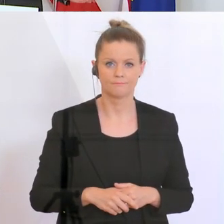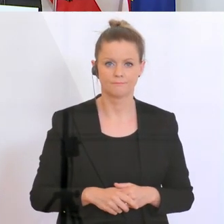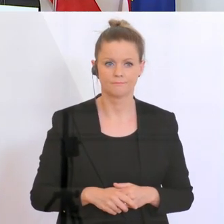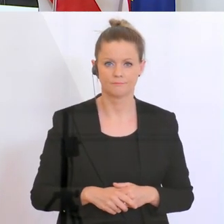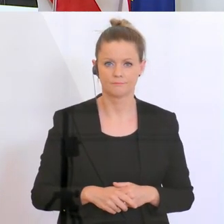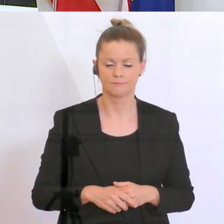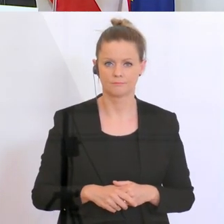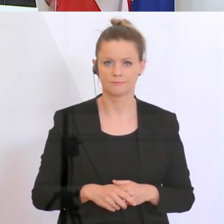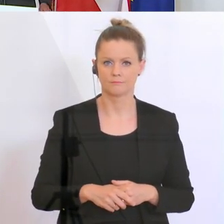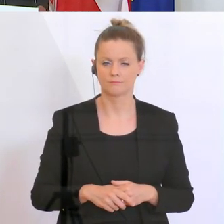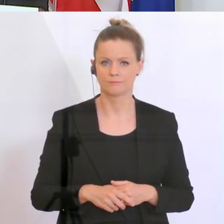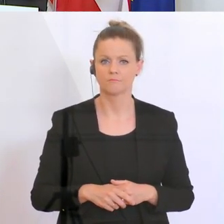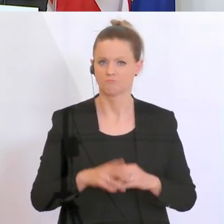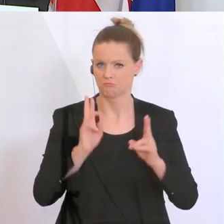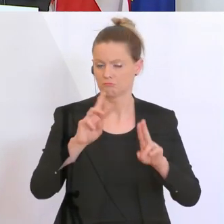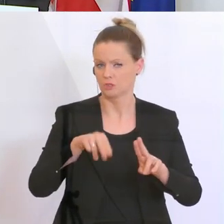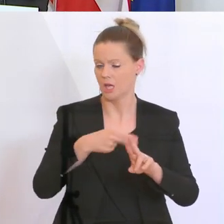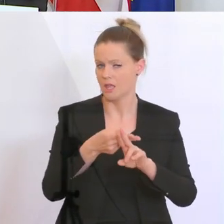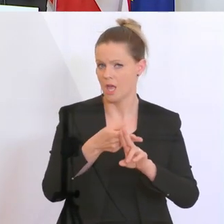Ich kann es beantworten.